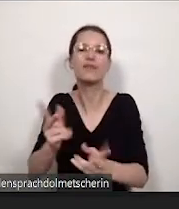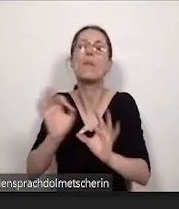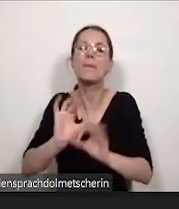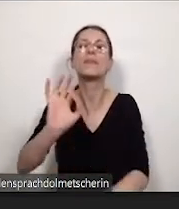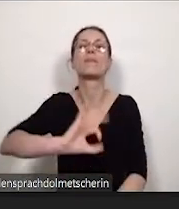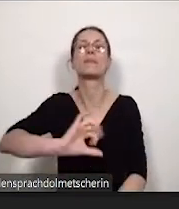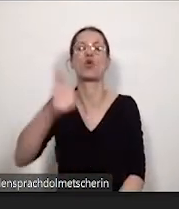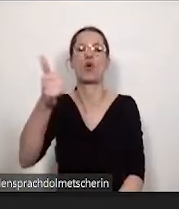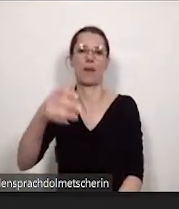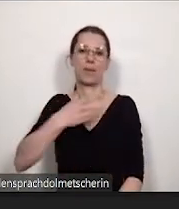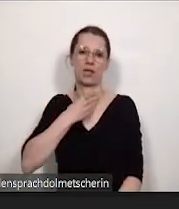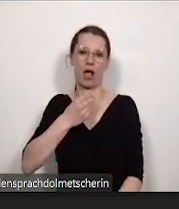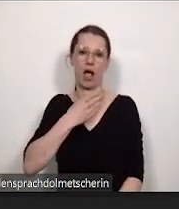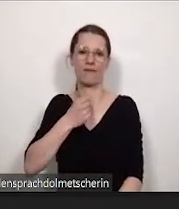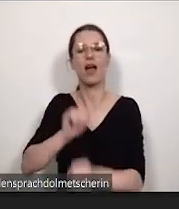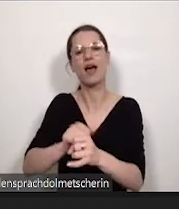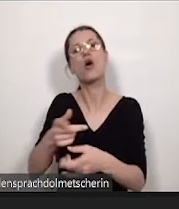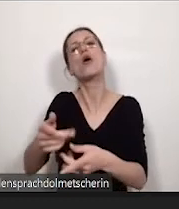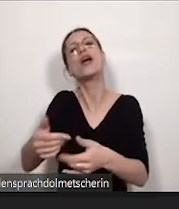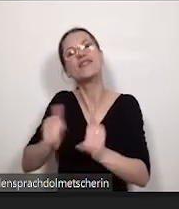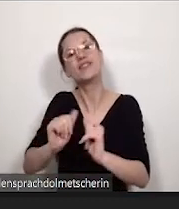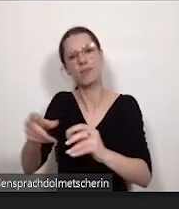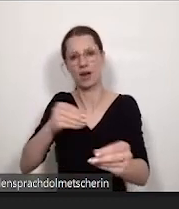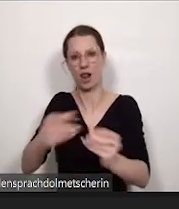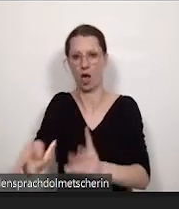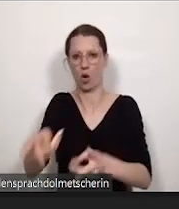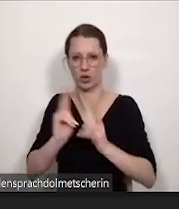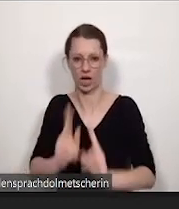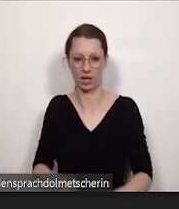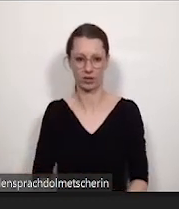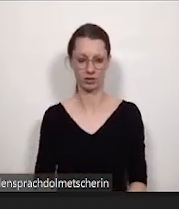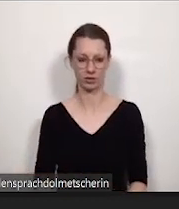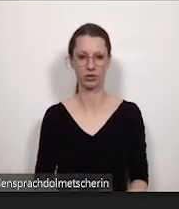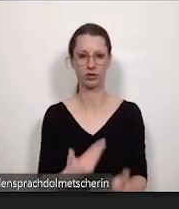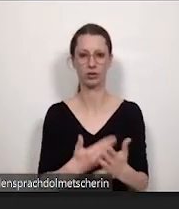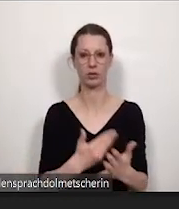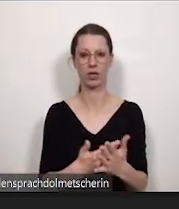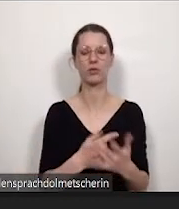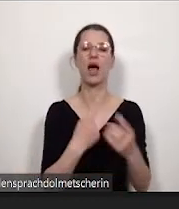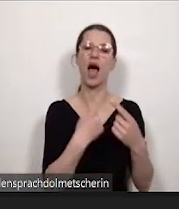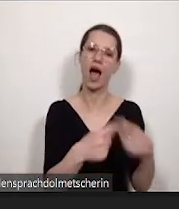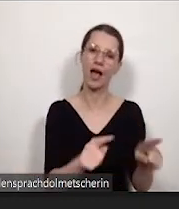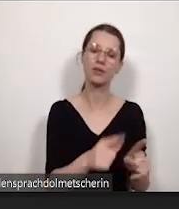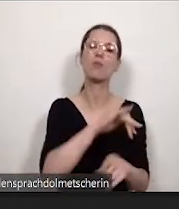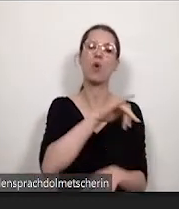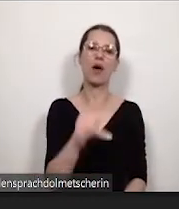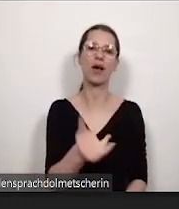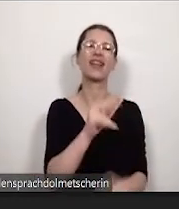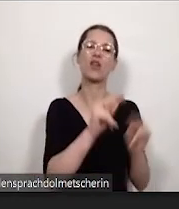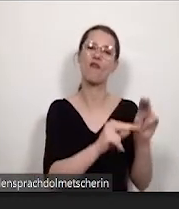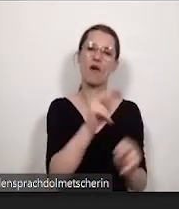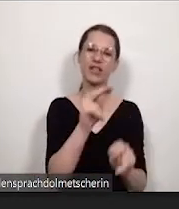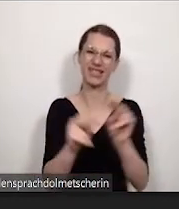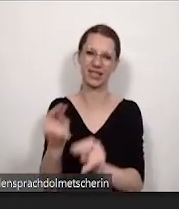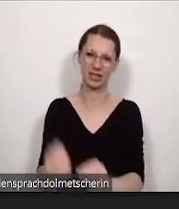besteht. Des Weiteren haben wir in einem weiteren Projekt Digitaliversity einen